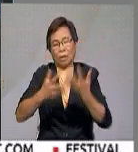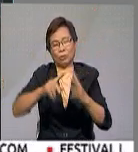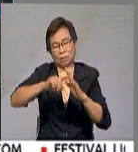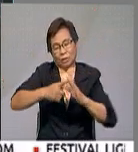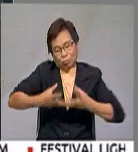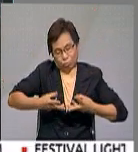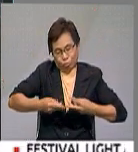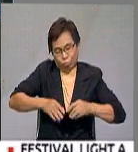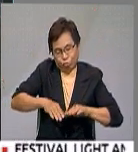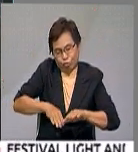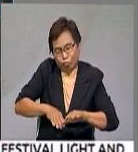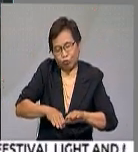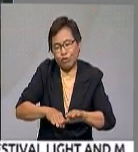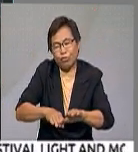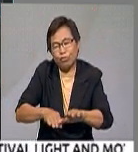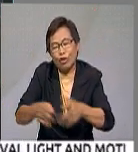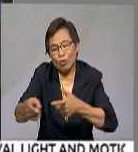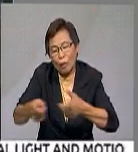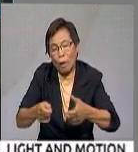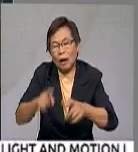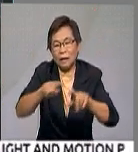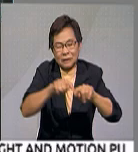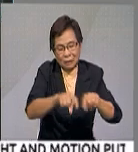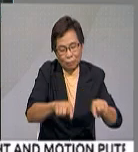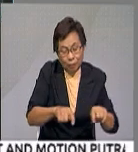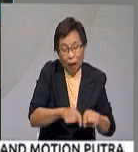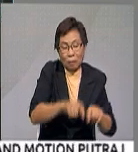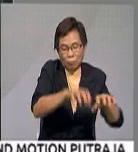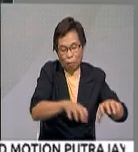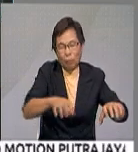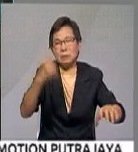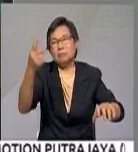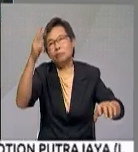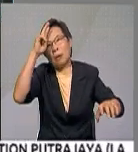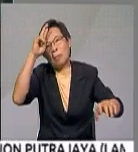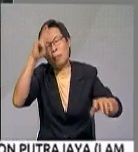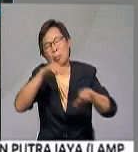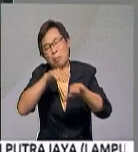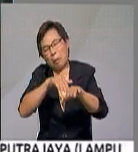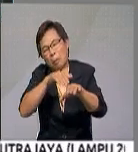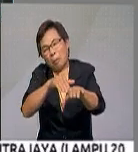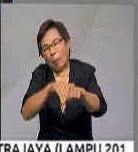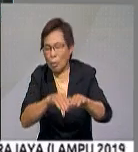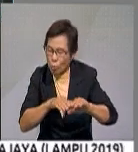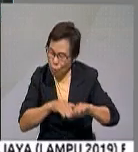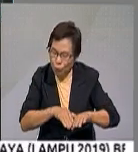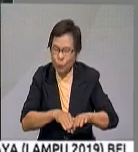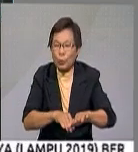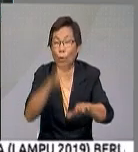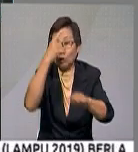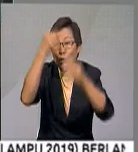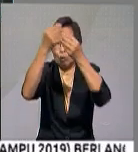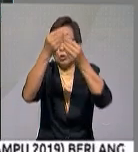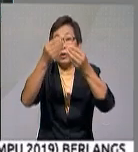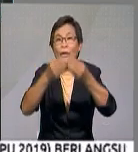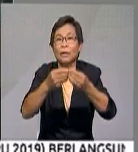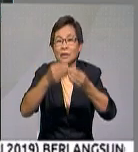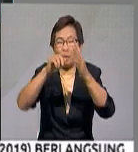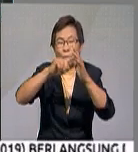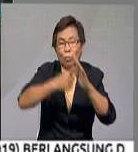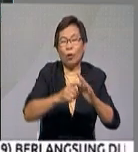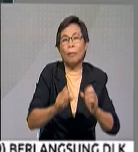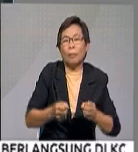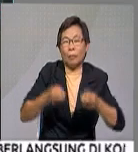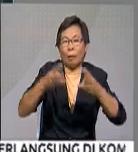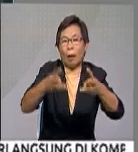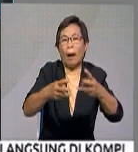dan terkawal. di lokasi-lokasi yang sering berlaku kesesakan. Untuk info trafik semasa, saya mulakan dengan tinjauan di Leboh